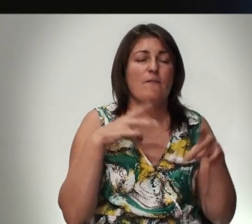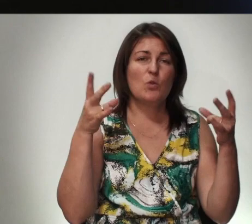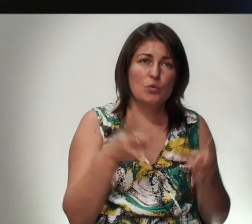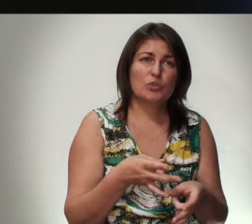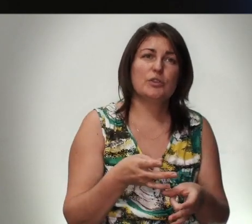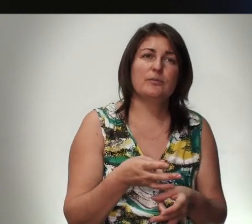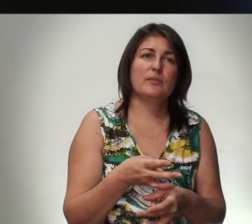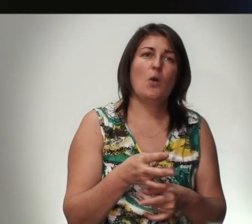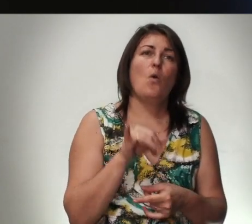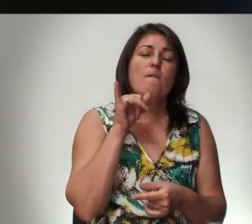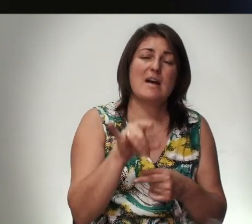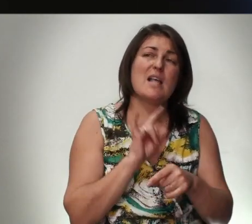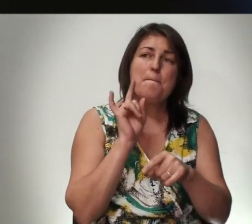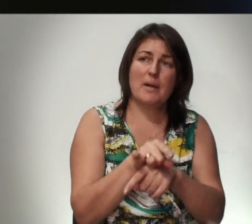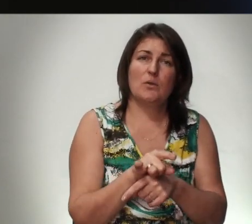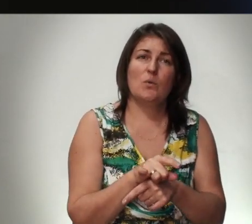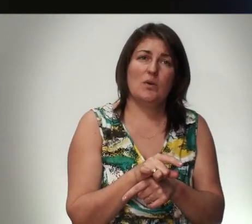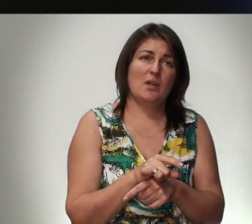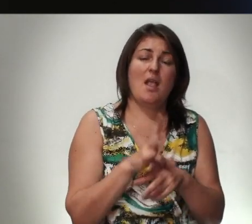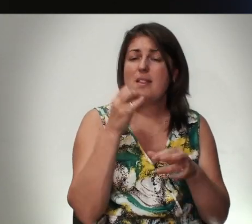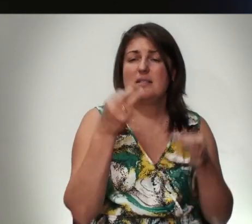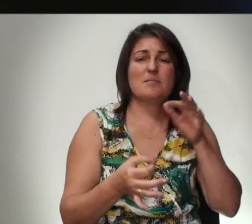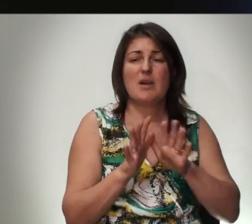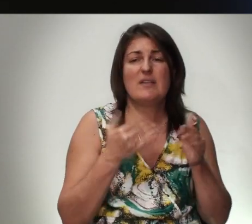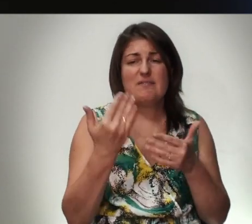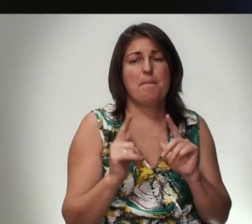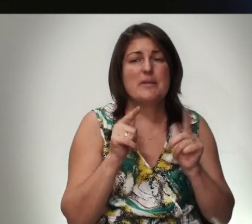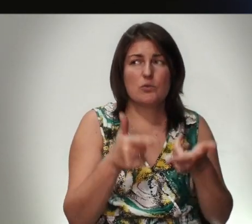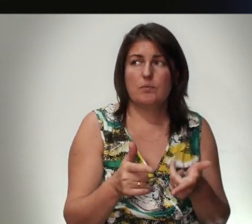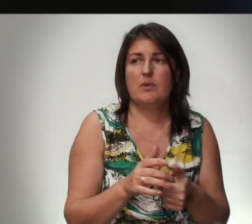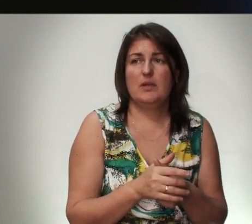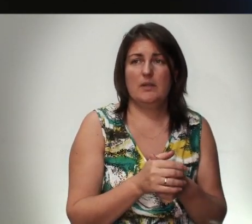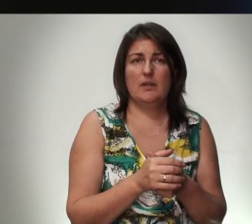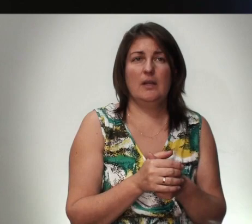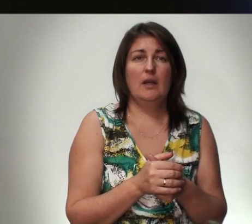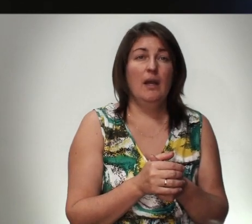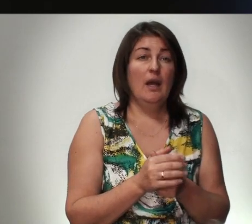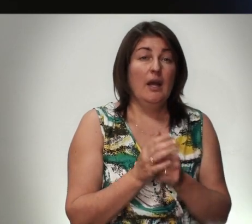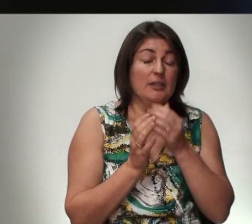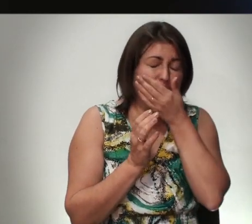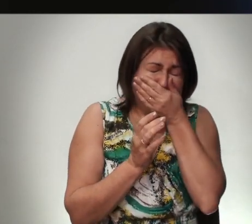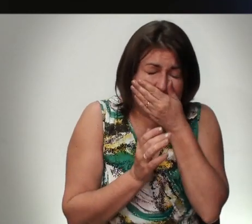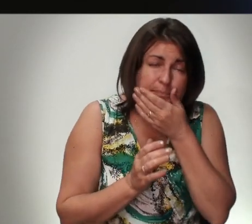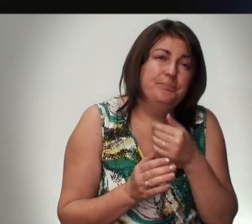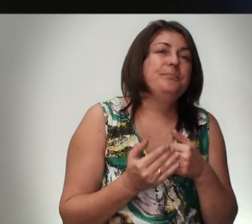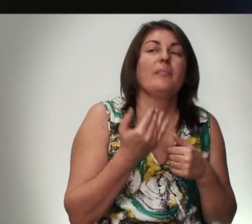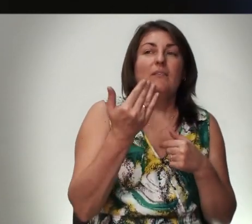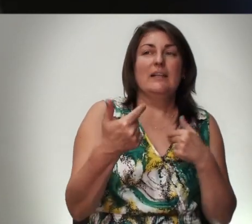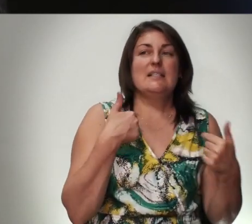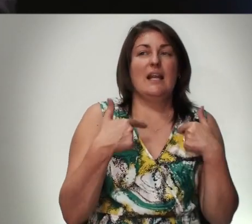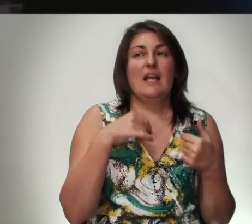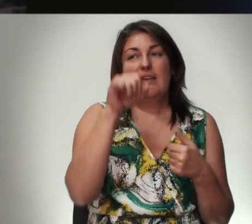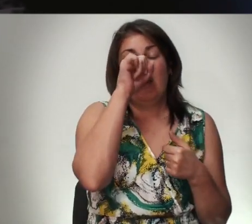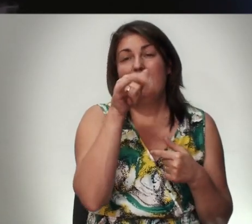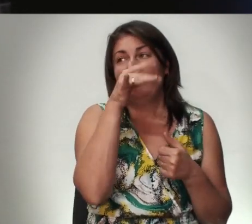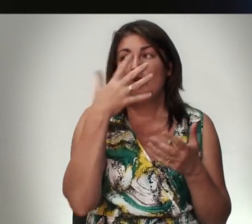Вас Обманули Несправедливо С вами Поступили Вы Страдаете В Грехах Вы Не